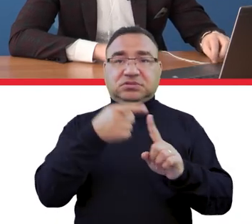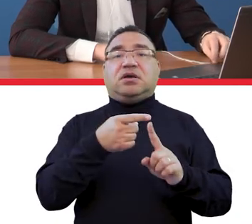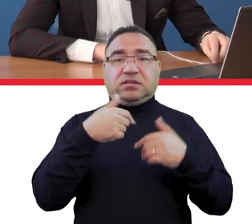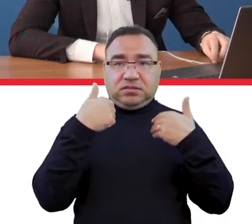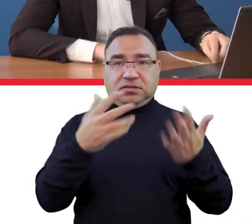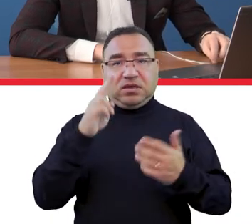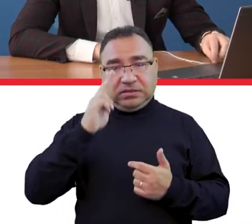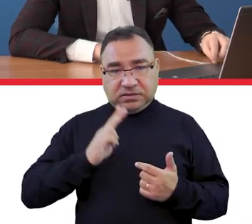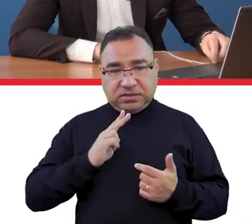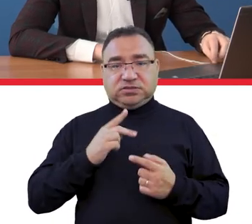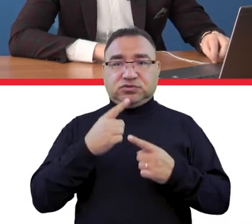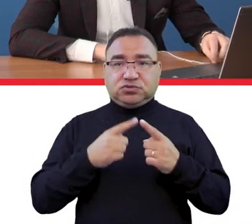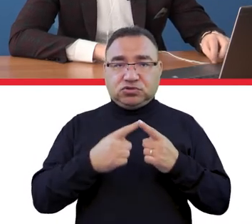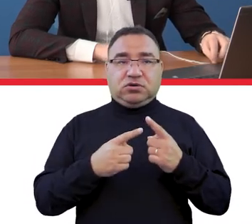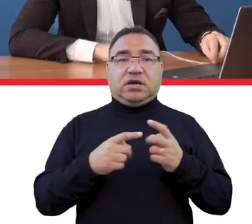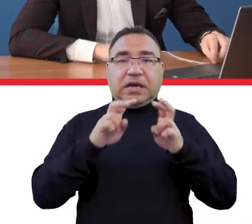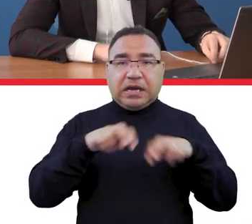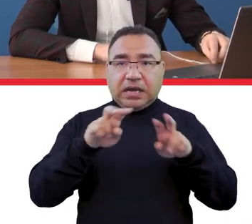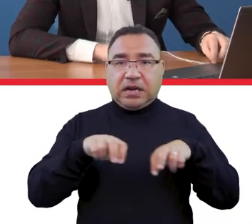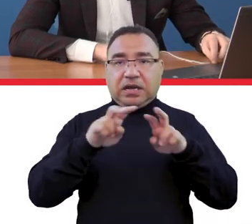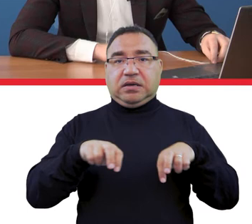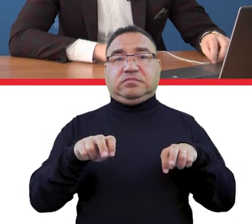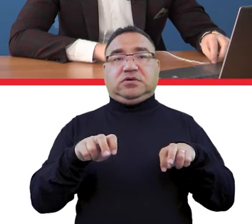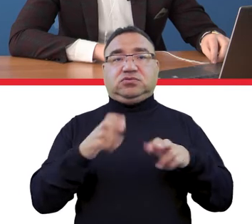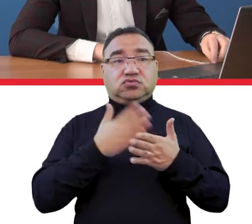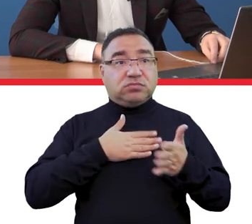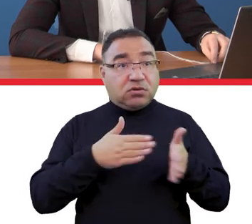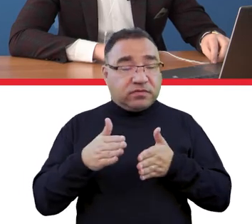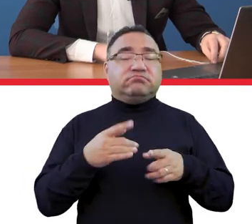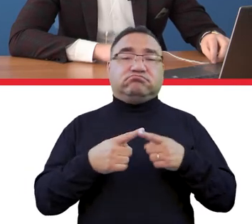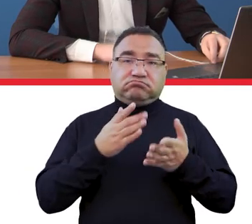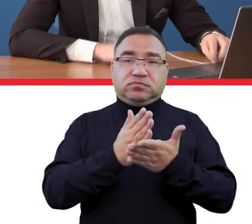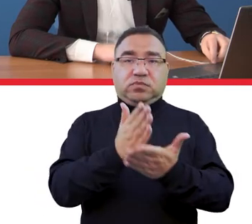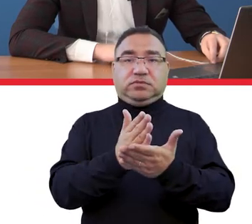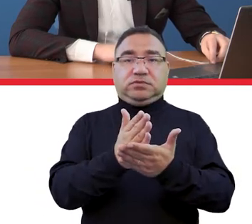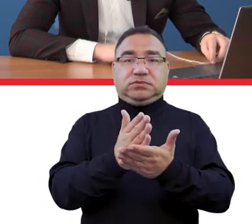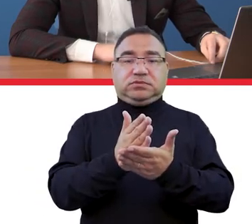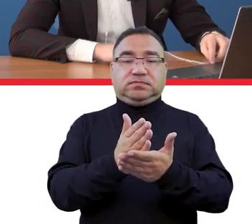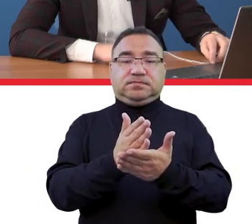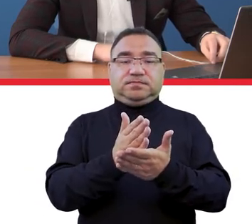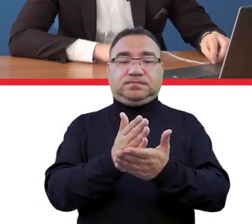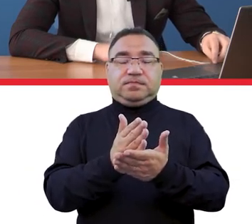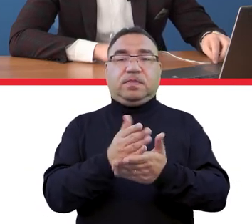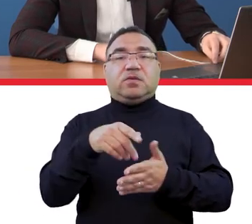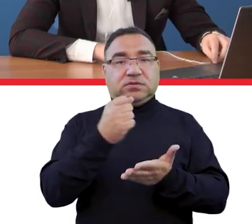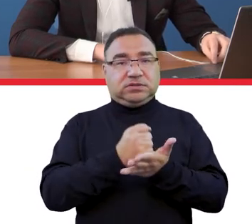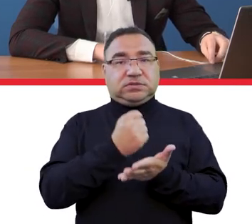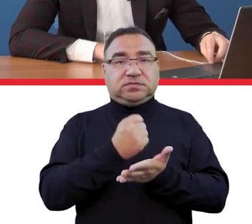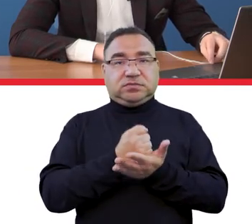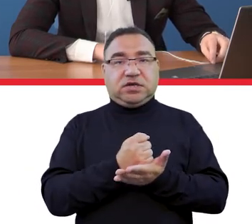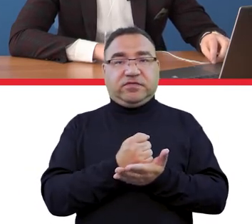akademiki, gdzie ten proces inwestycyjny jest już przygotowany. Natomiast tą kwestię